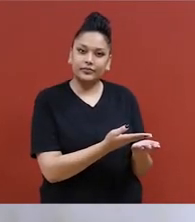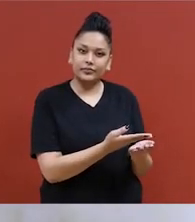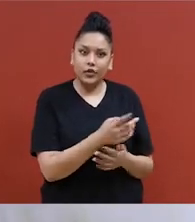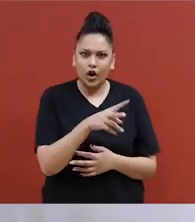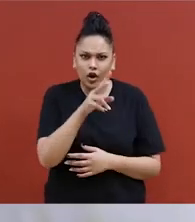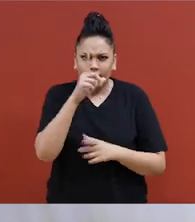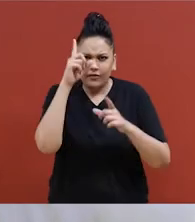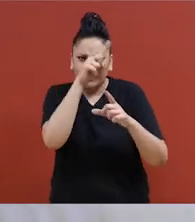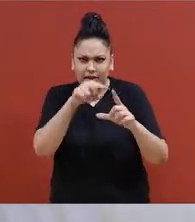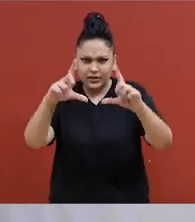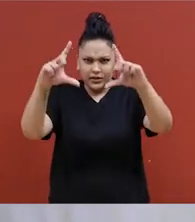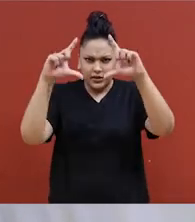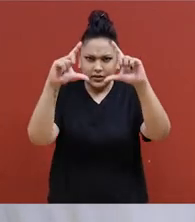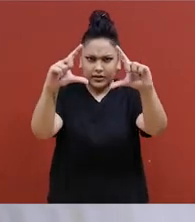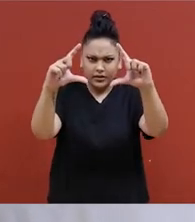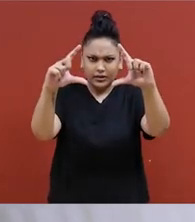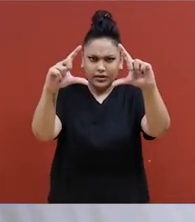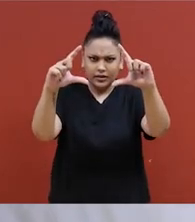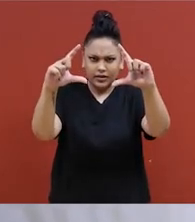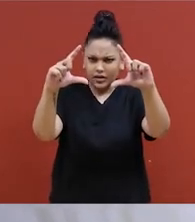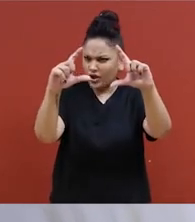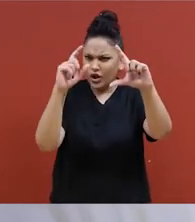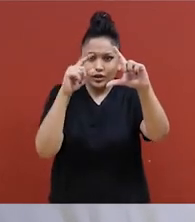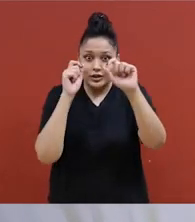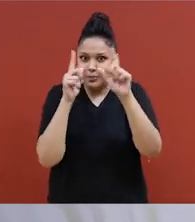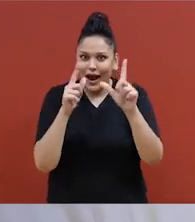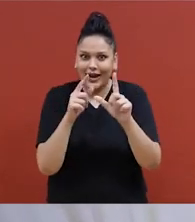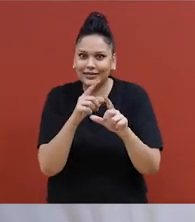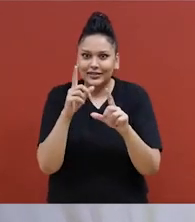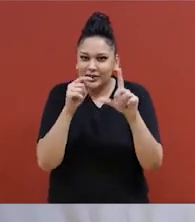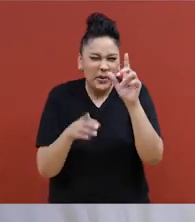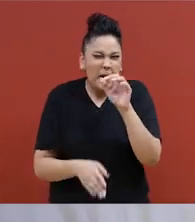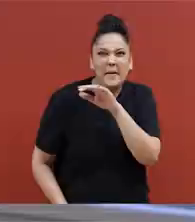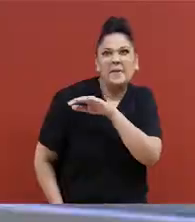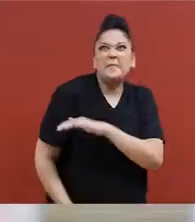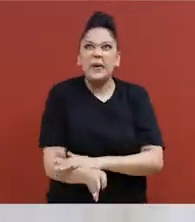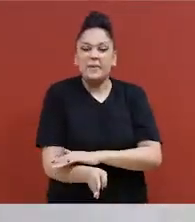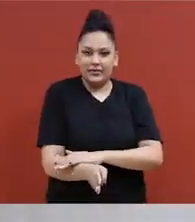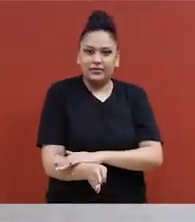Pensez à regarder le visage de l'attaquant pour bénéficier de l'élément de surprise.